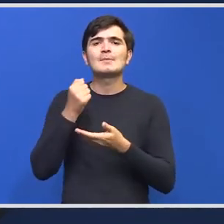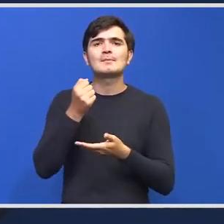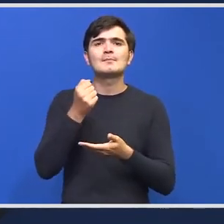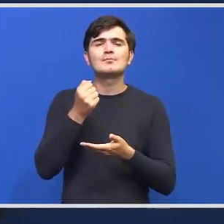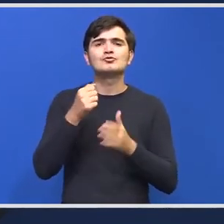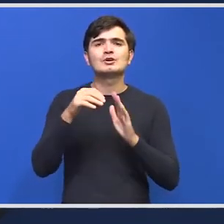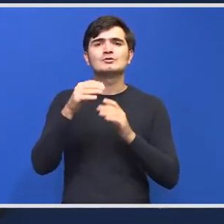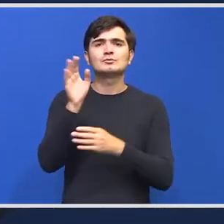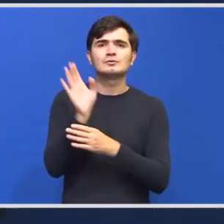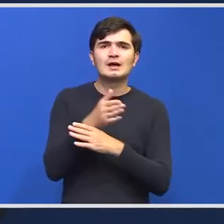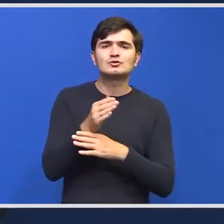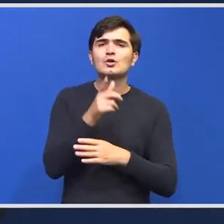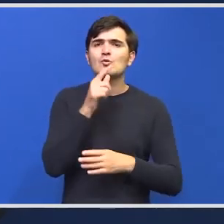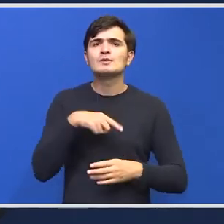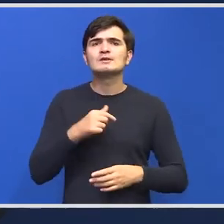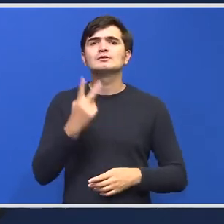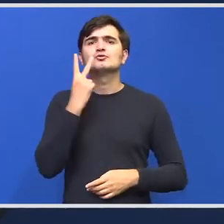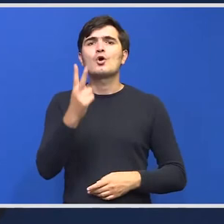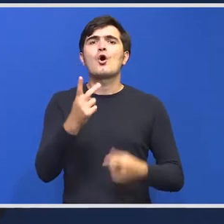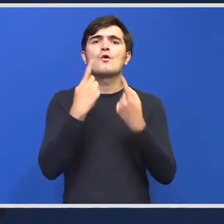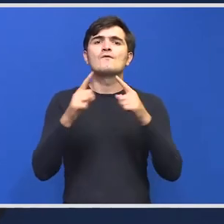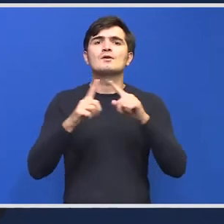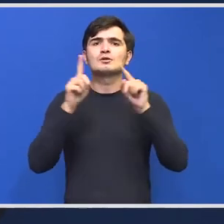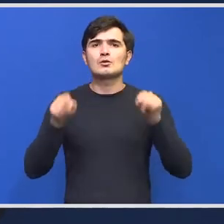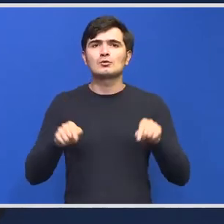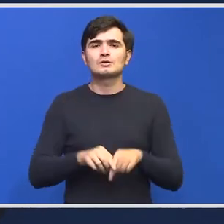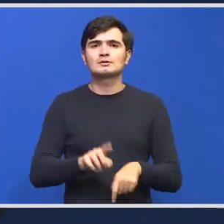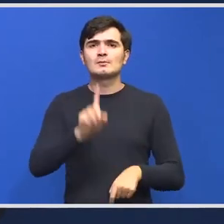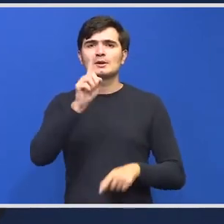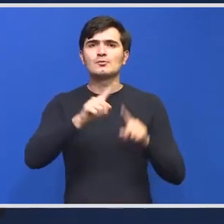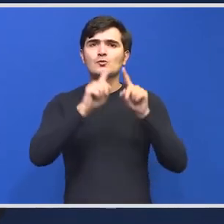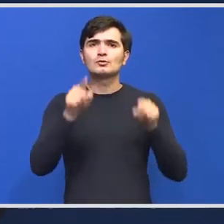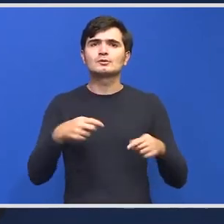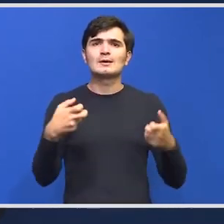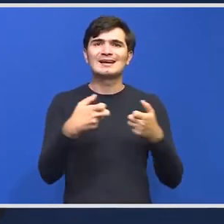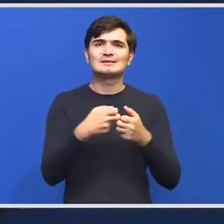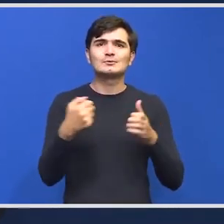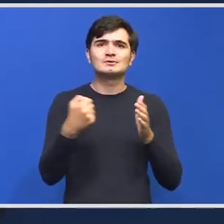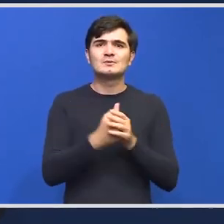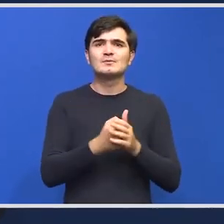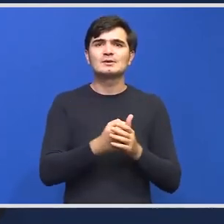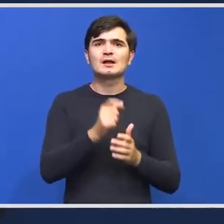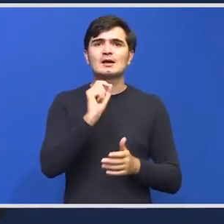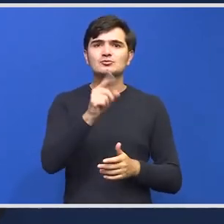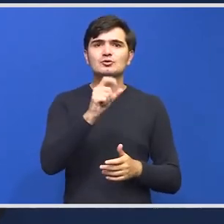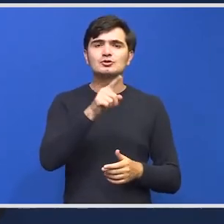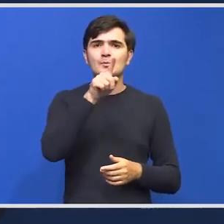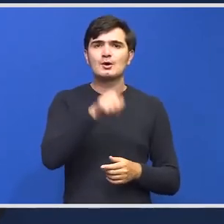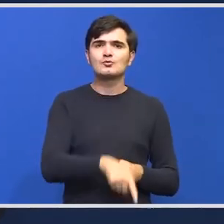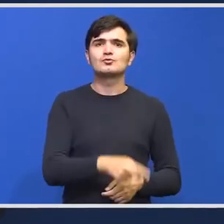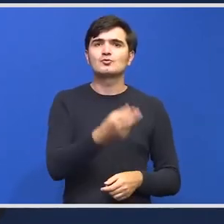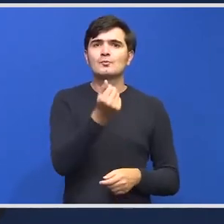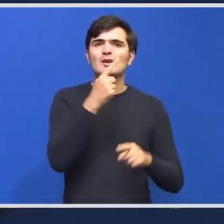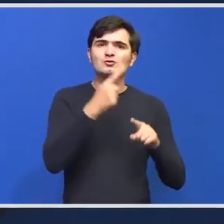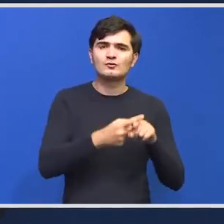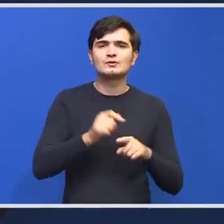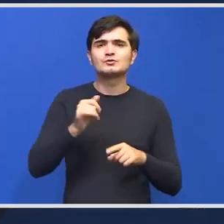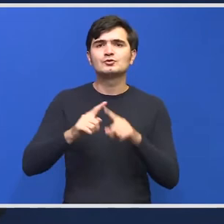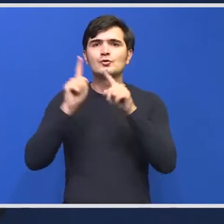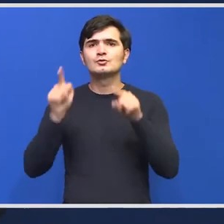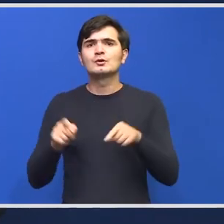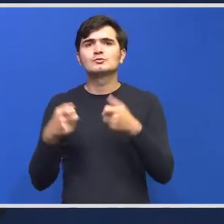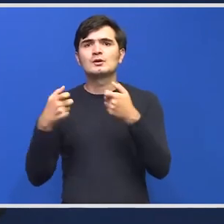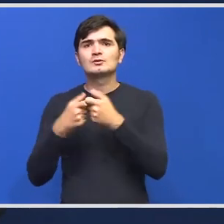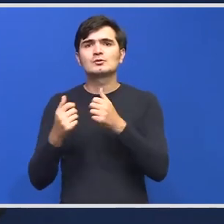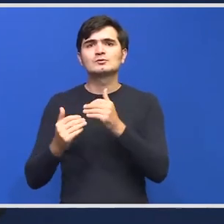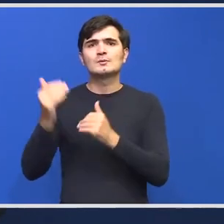avem două tipuri de contracte. Contractele cu execuție de până la 12 luni unde prețul este fixe și contractele cu execuție de